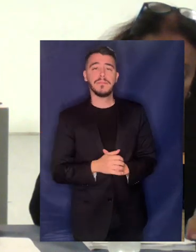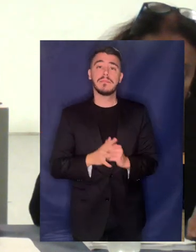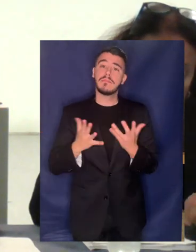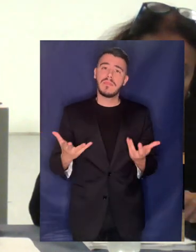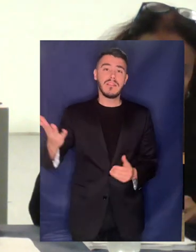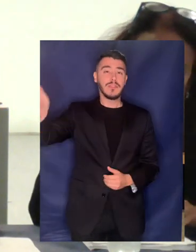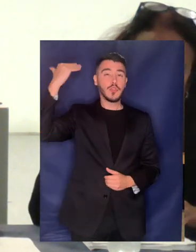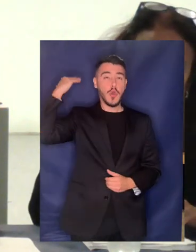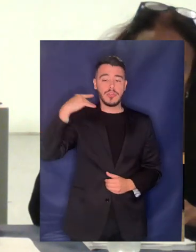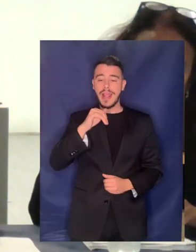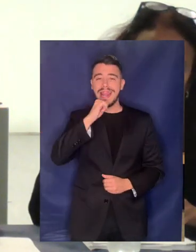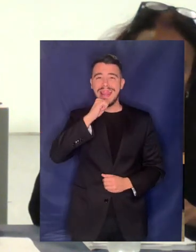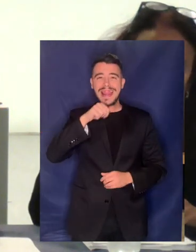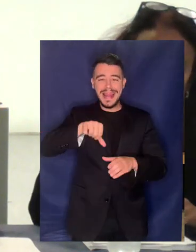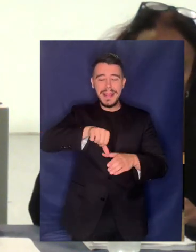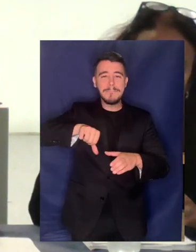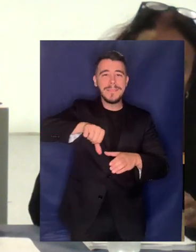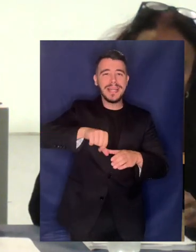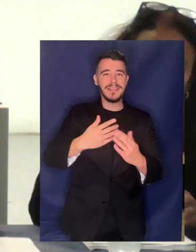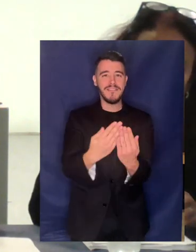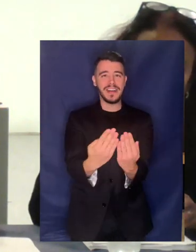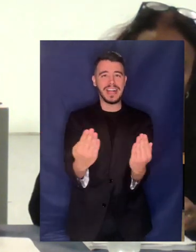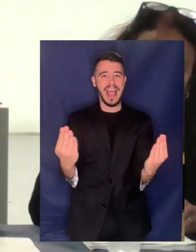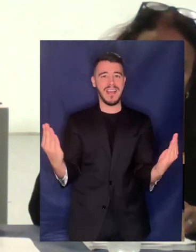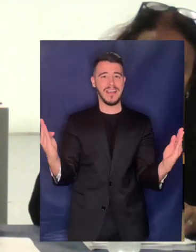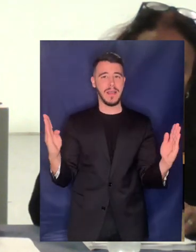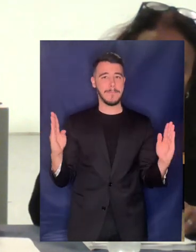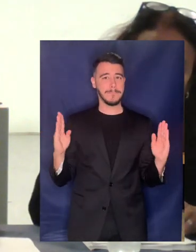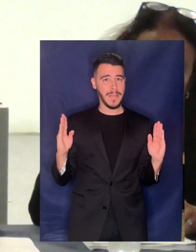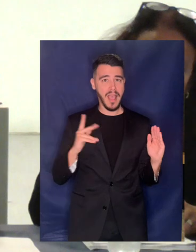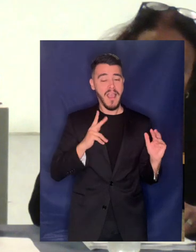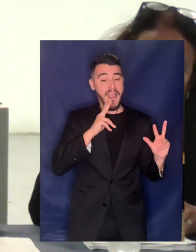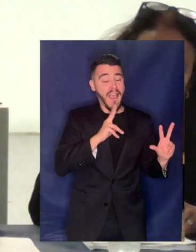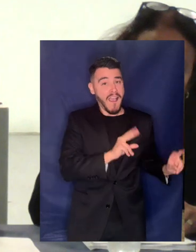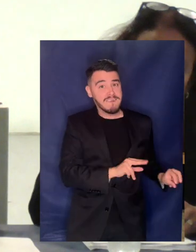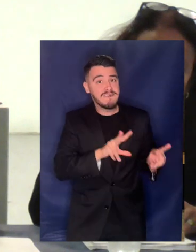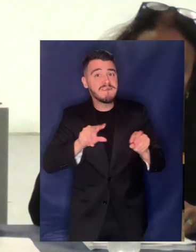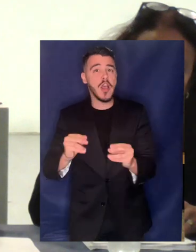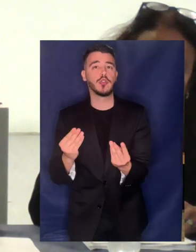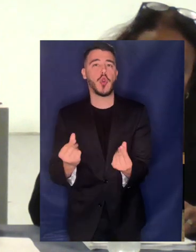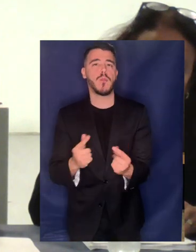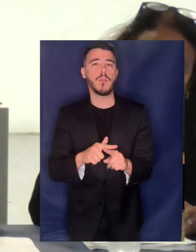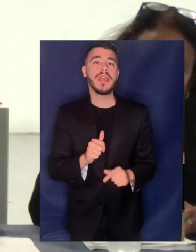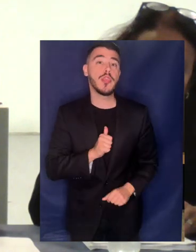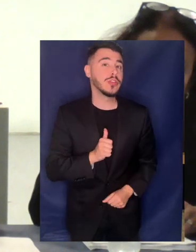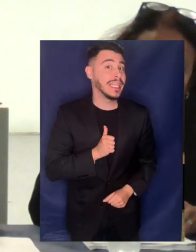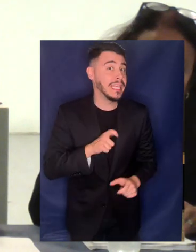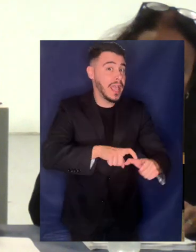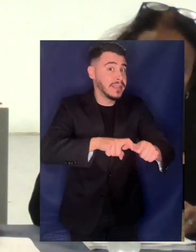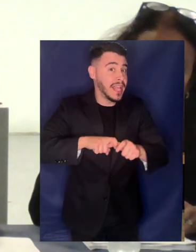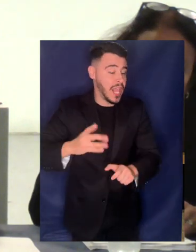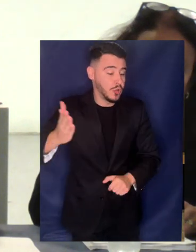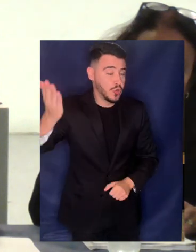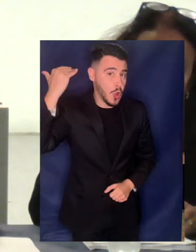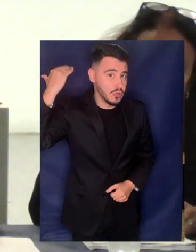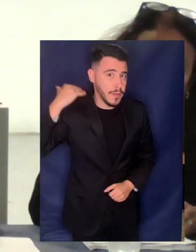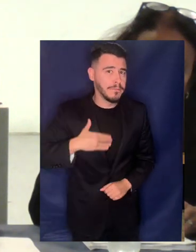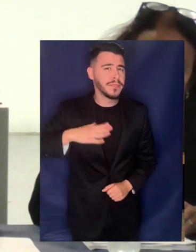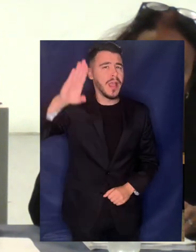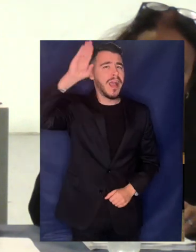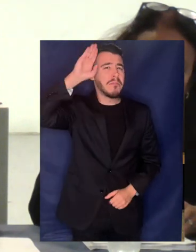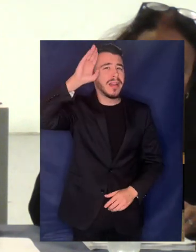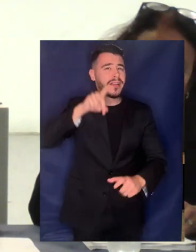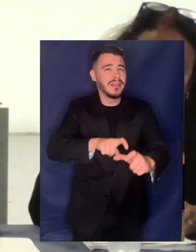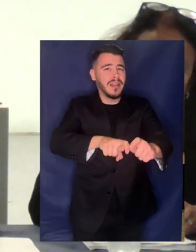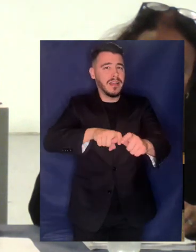Μαραθώνα έγινε μέσα από ένα σδίτ και ξέρετε πώς έγινε αυτό ενώ η Ιουλεν ήταν η αμερικανική εταιρεία